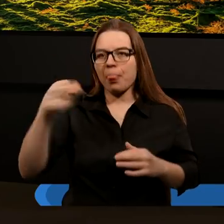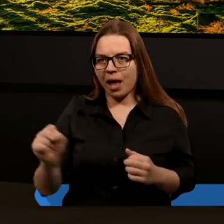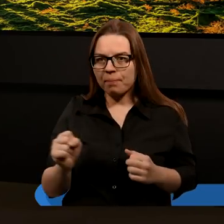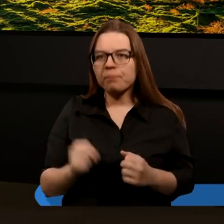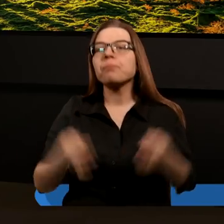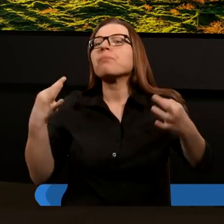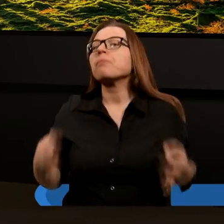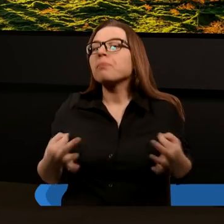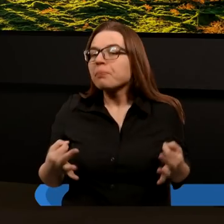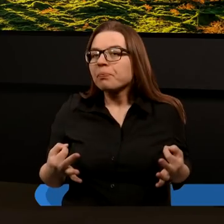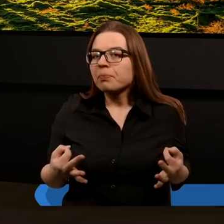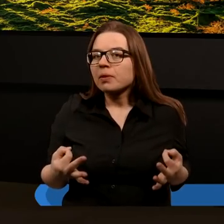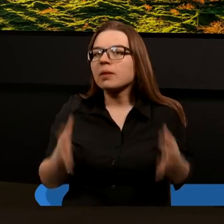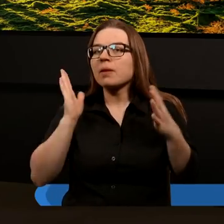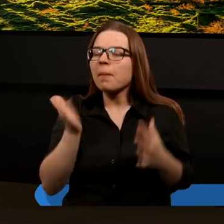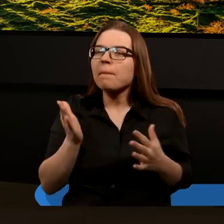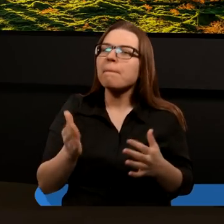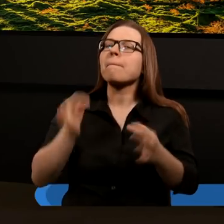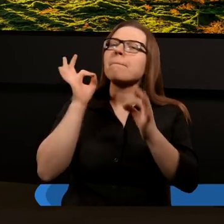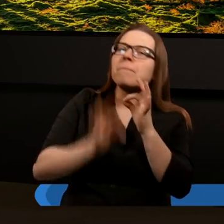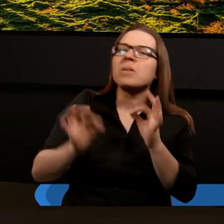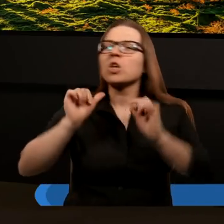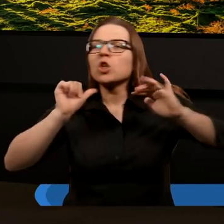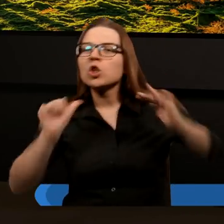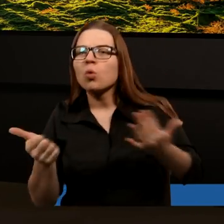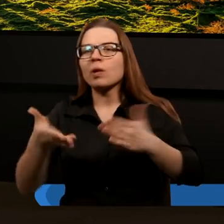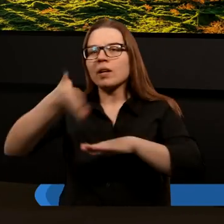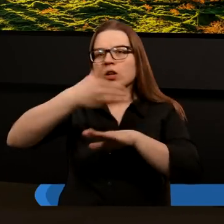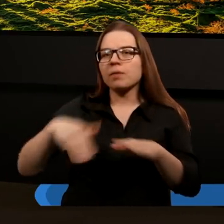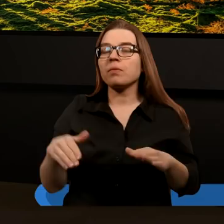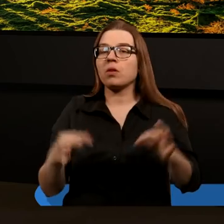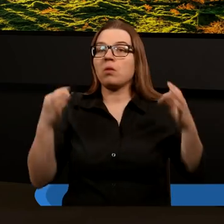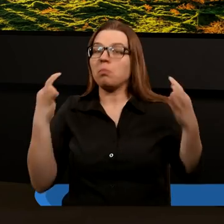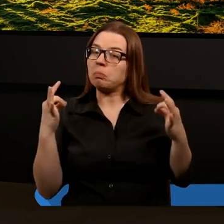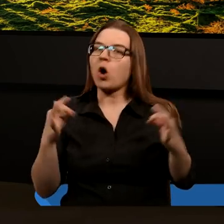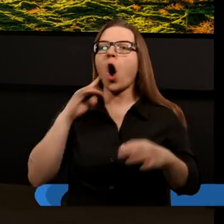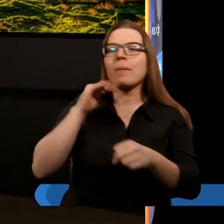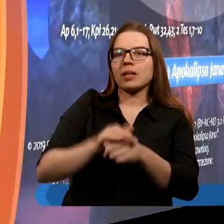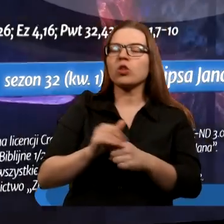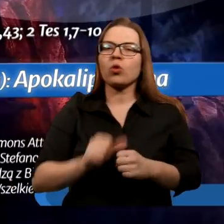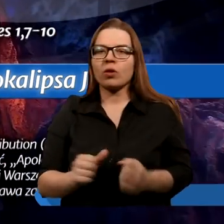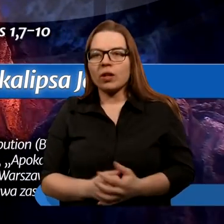a dzisiaj będziemy studiować jej szósty rozdział, który traktuje o pieczęciach.